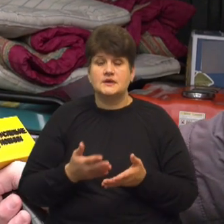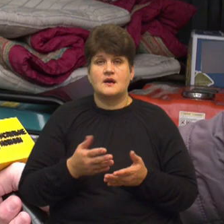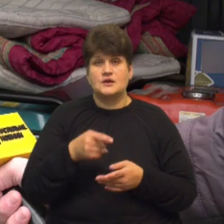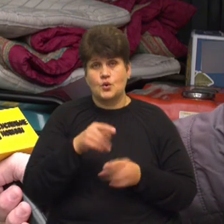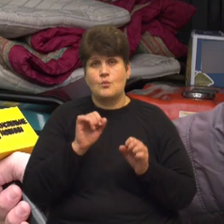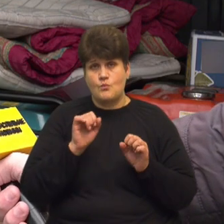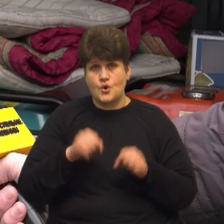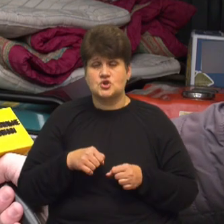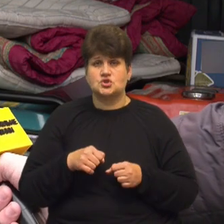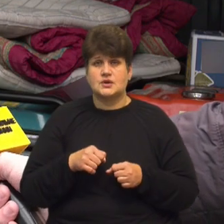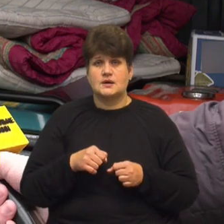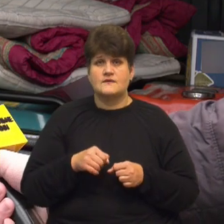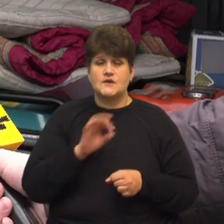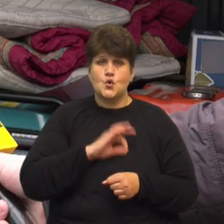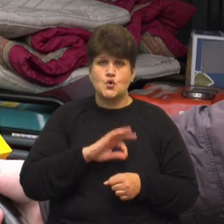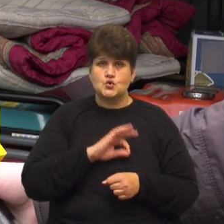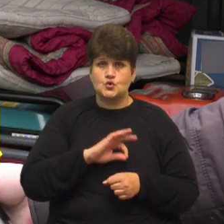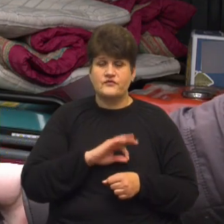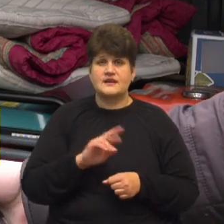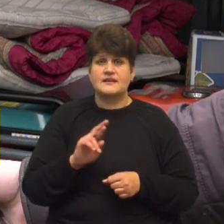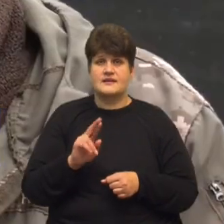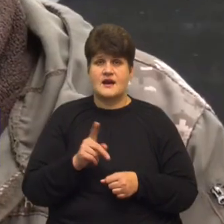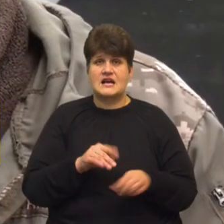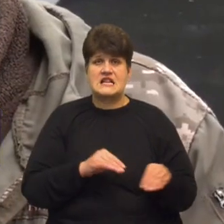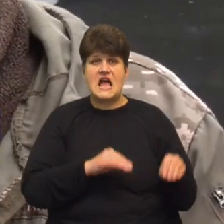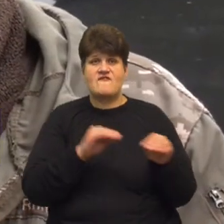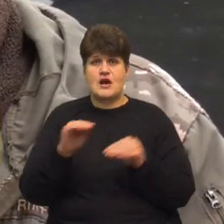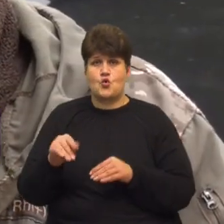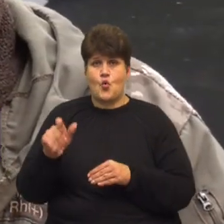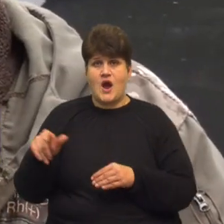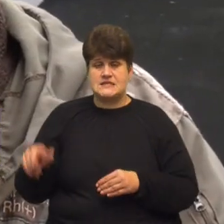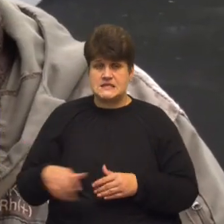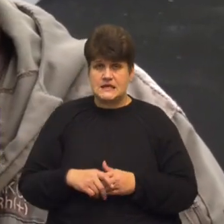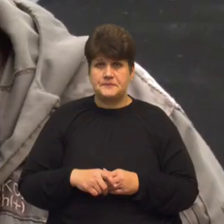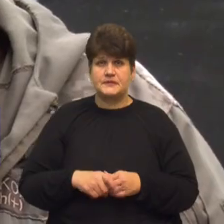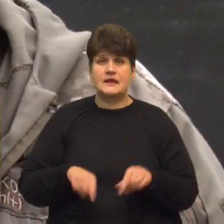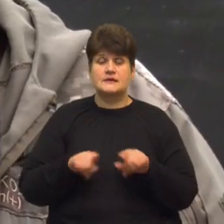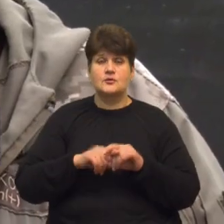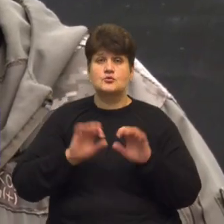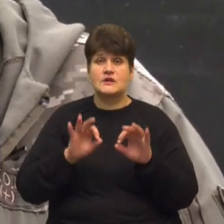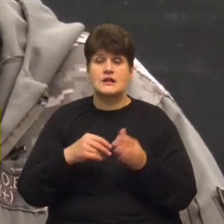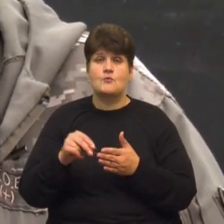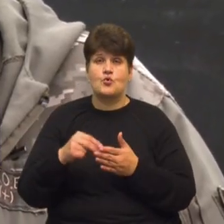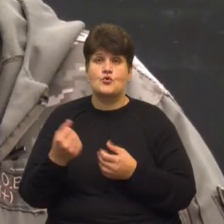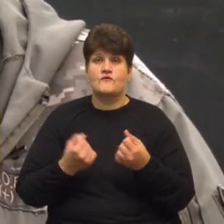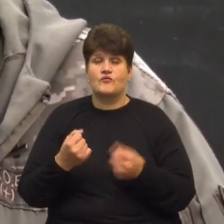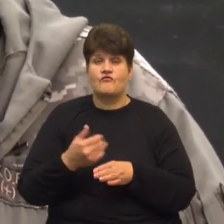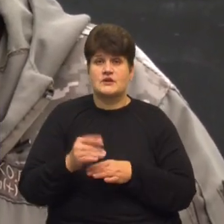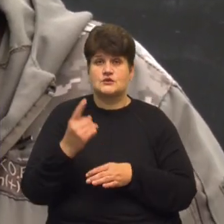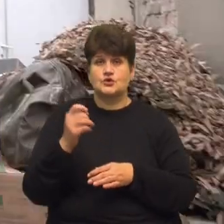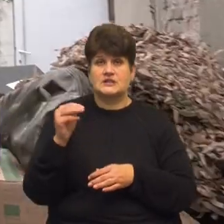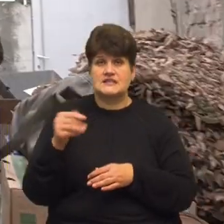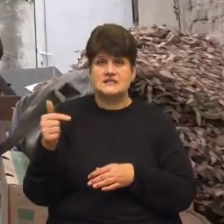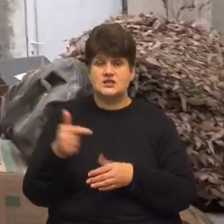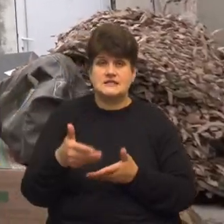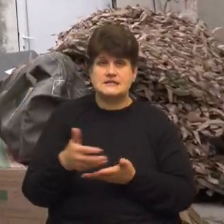можна використовувати як для евакуації. Володимир Мосейко розповідає, на покупку автомобіля виділили 100 тисяч гривень,